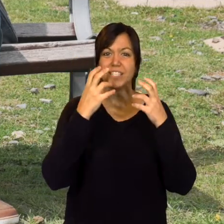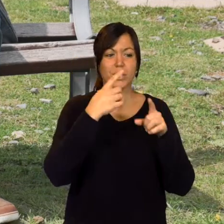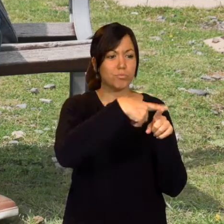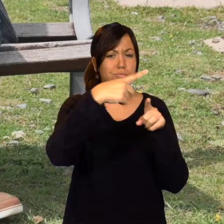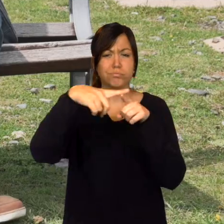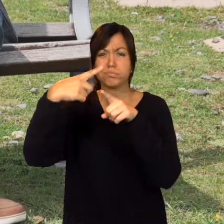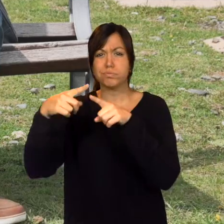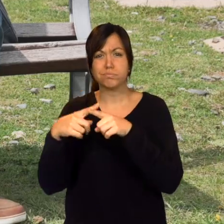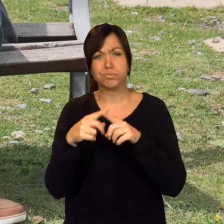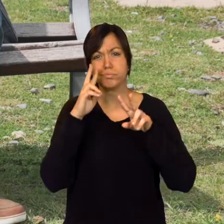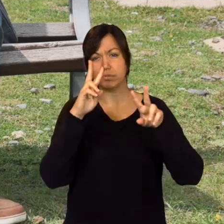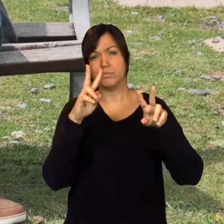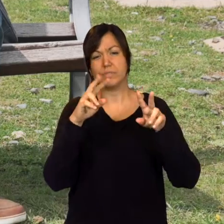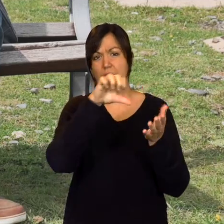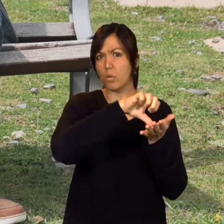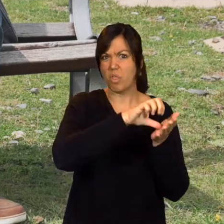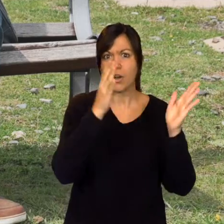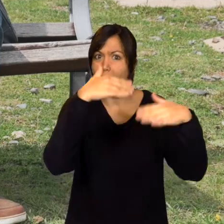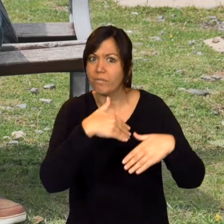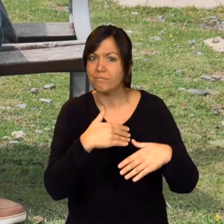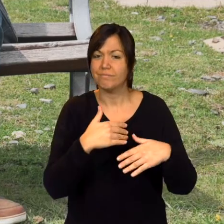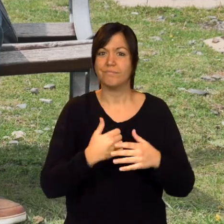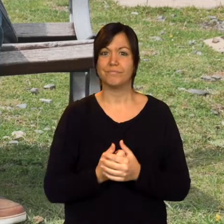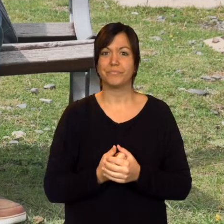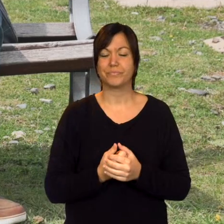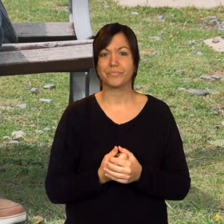veus coses diferents que no n'hi ha allà a baix.